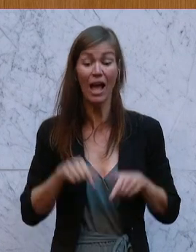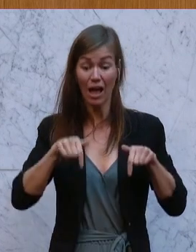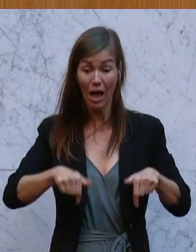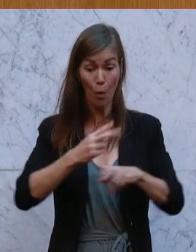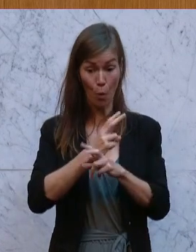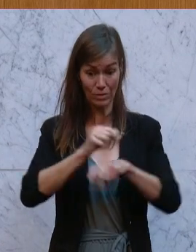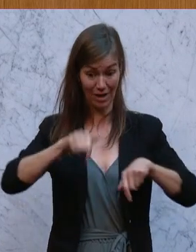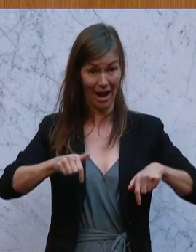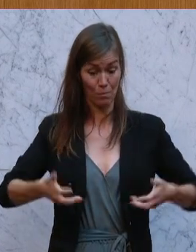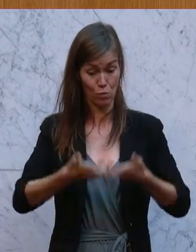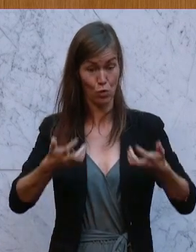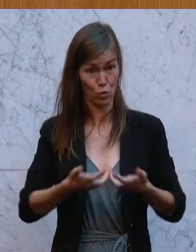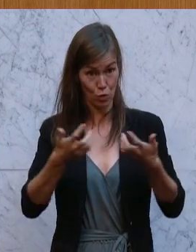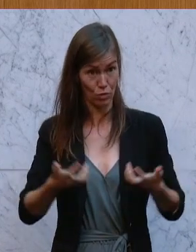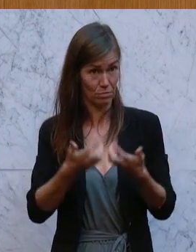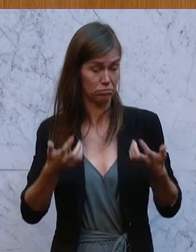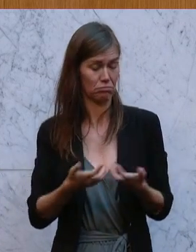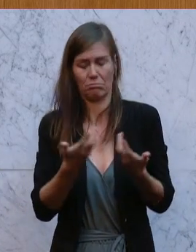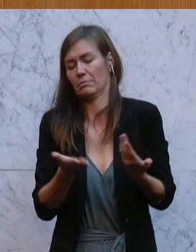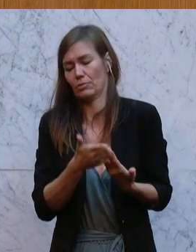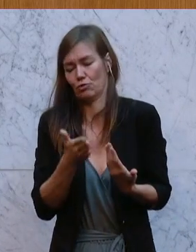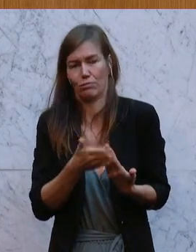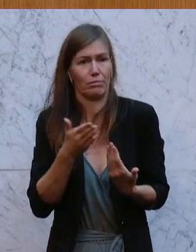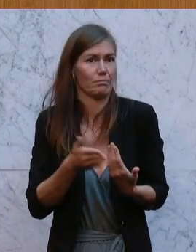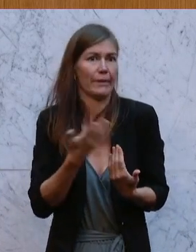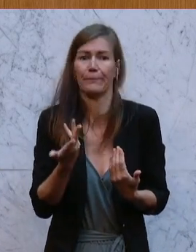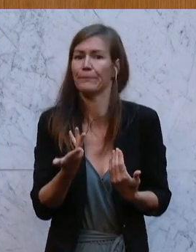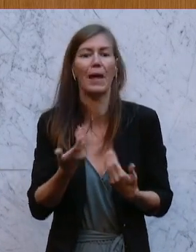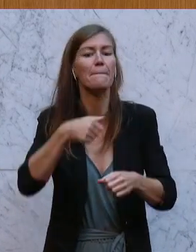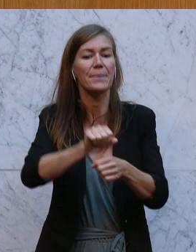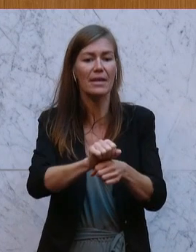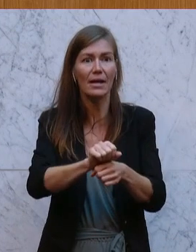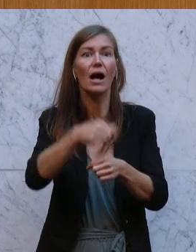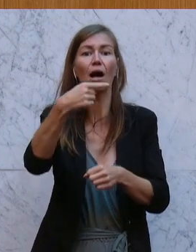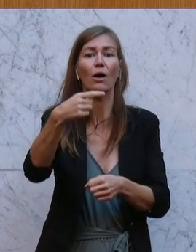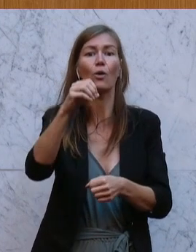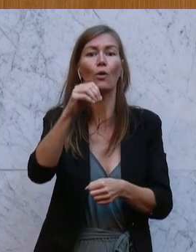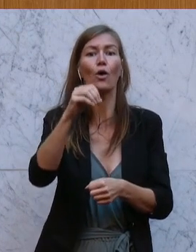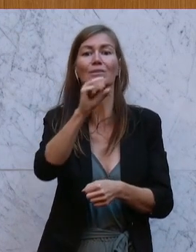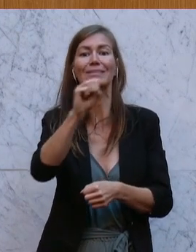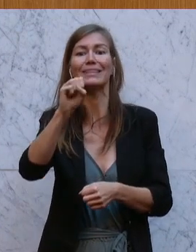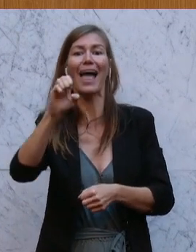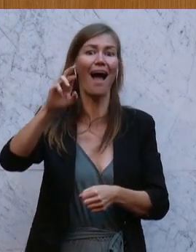Österreich produziert werden, wie wenn Sie eine Kiste Gösserbier kaufen in der Steiermark,